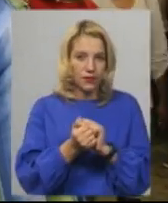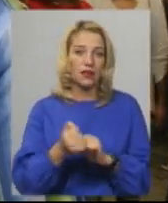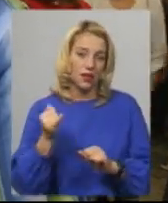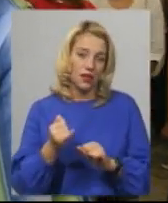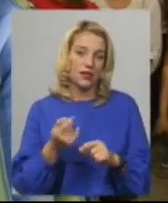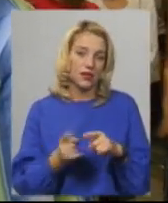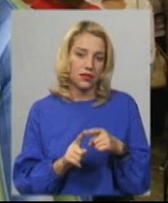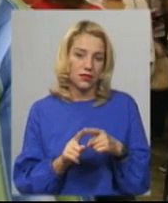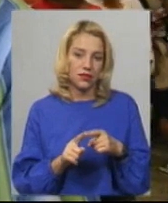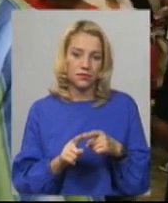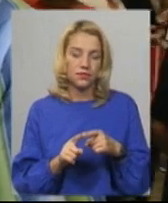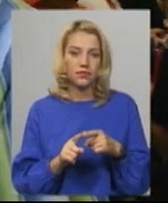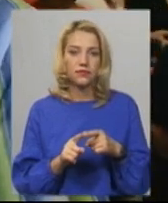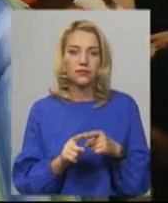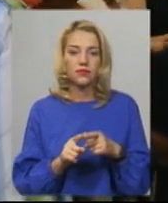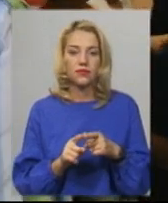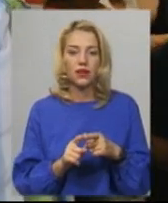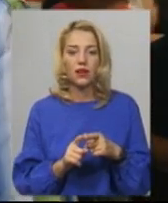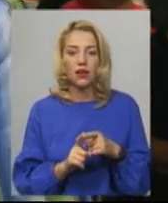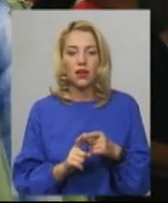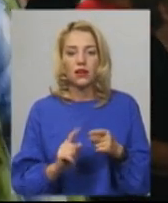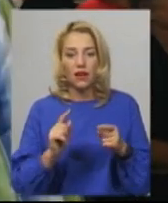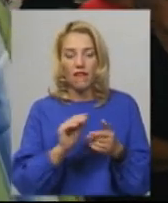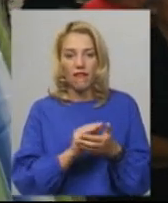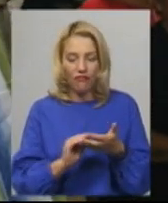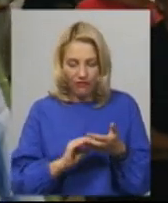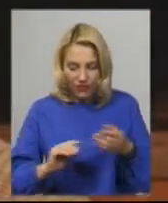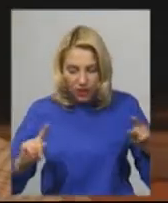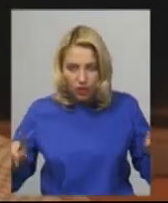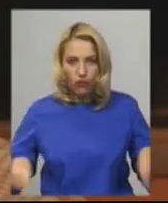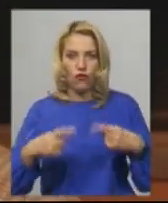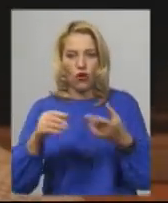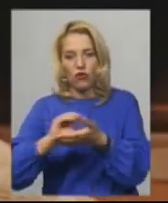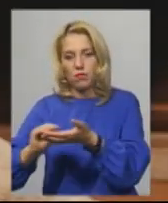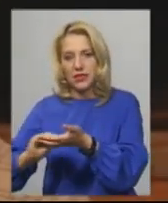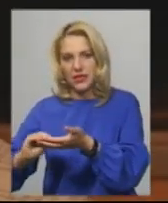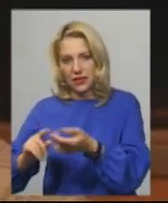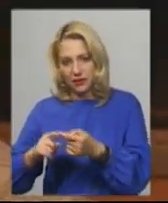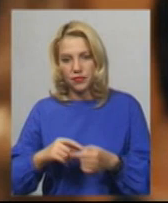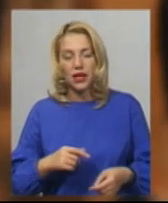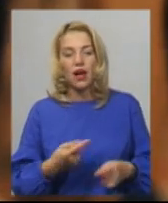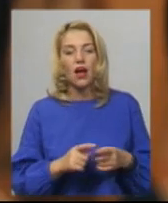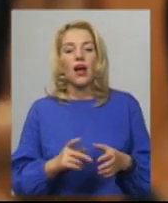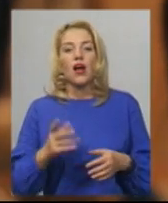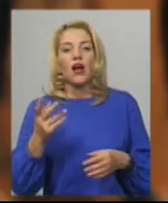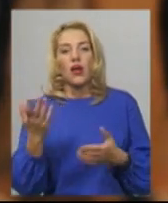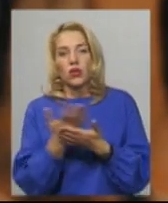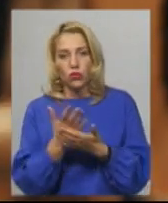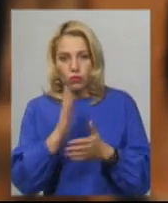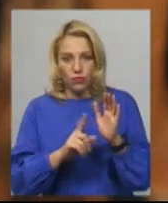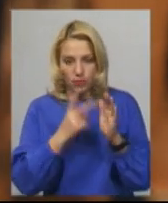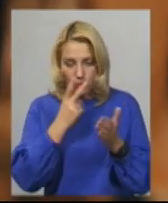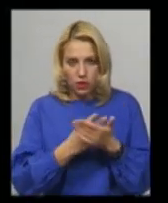тоді відтворював і таким чином. У широкому прокаті стрічка «Заборонений» стартує з 5